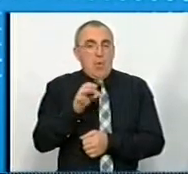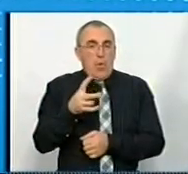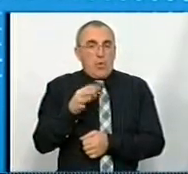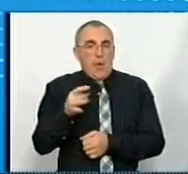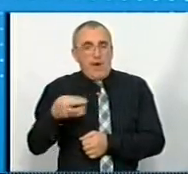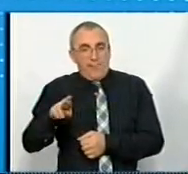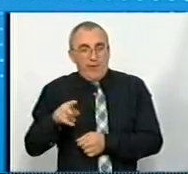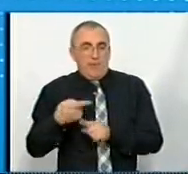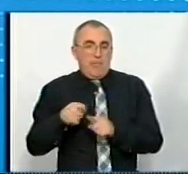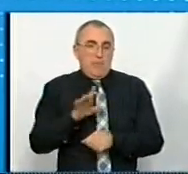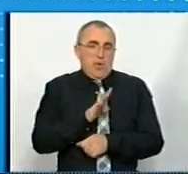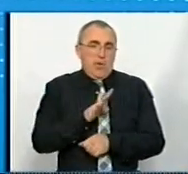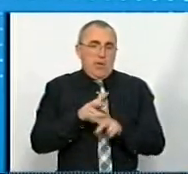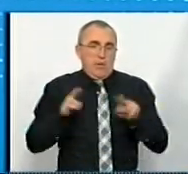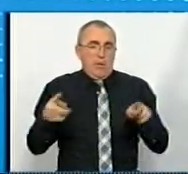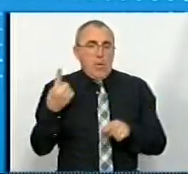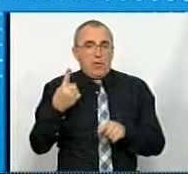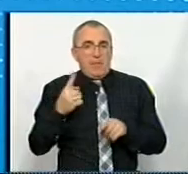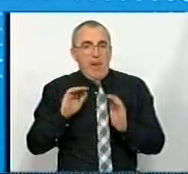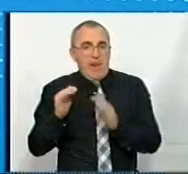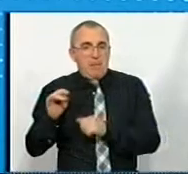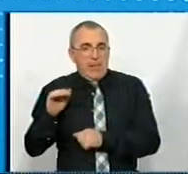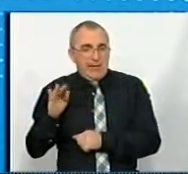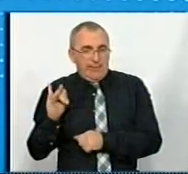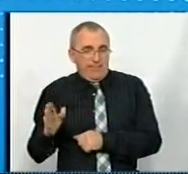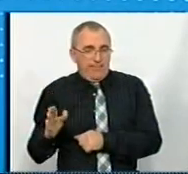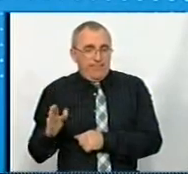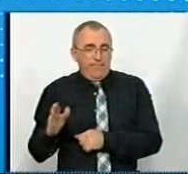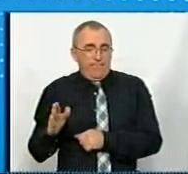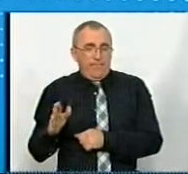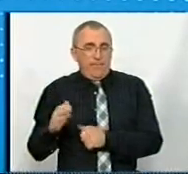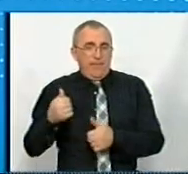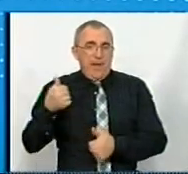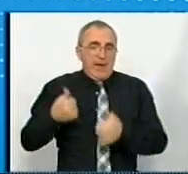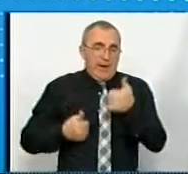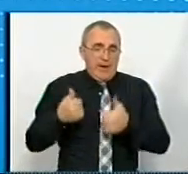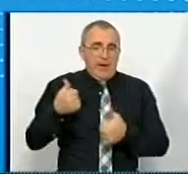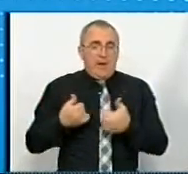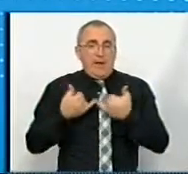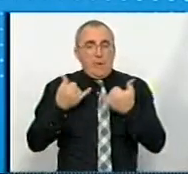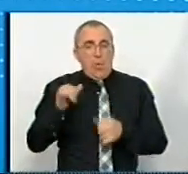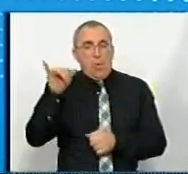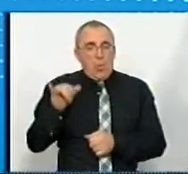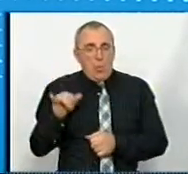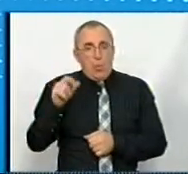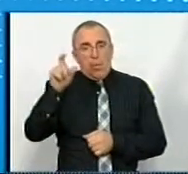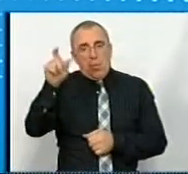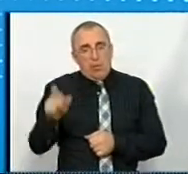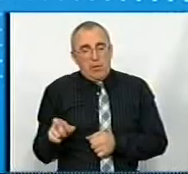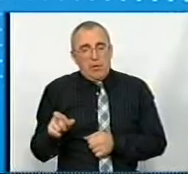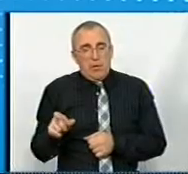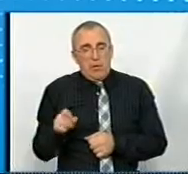коли це було також одним з елементів, рейтингового елементу для університету і для людини,